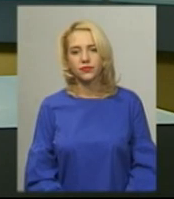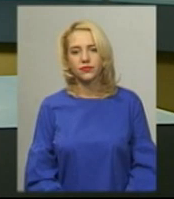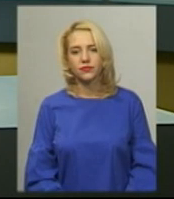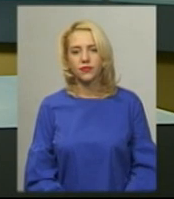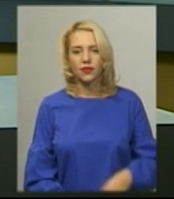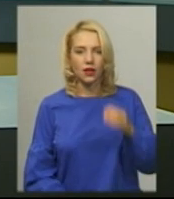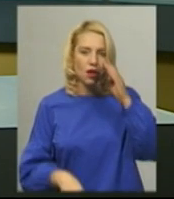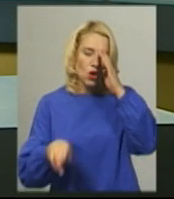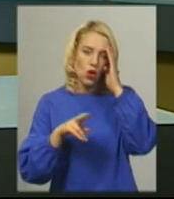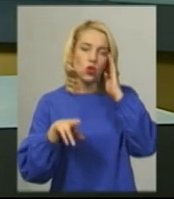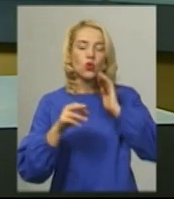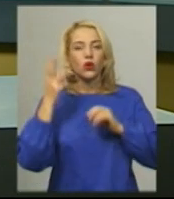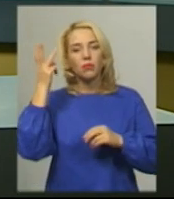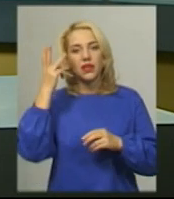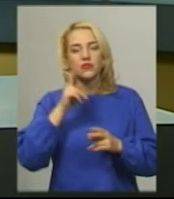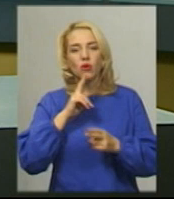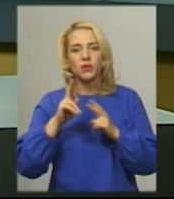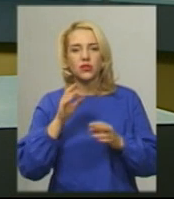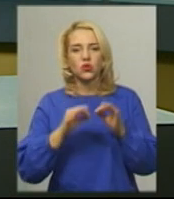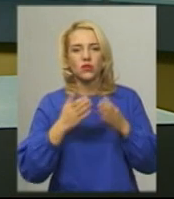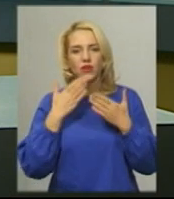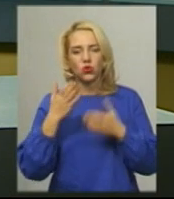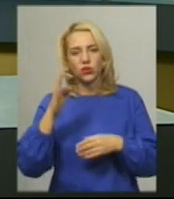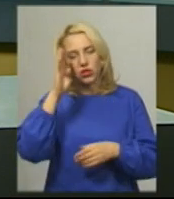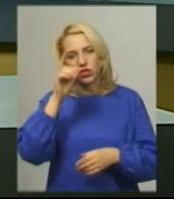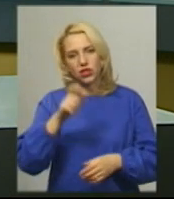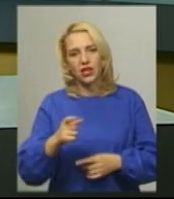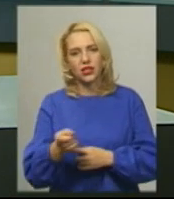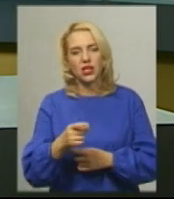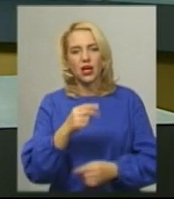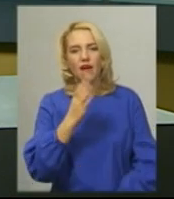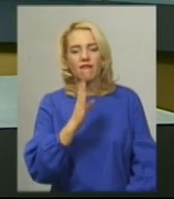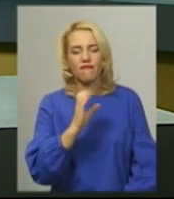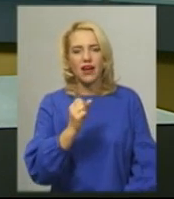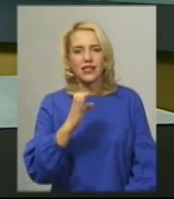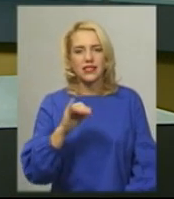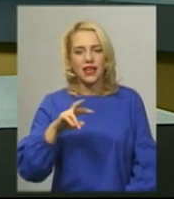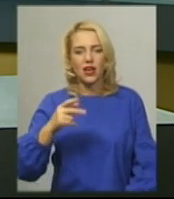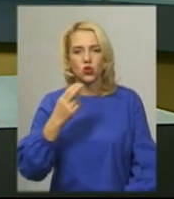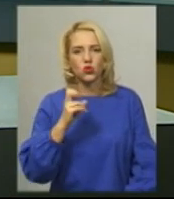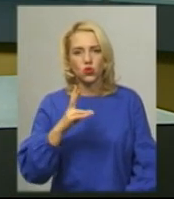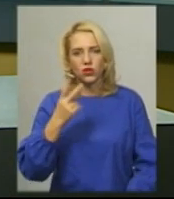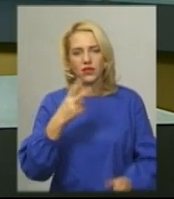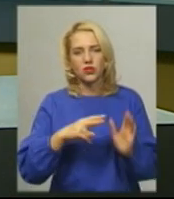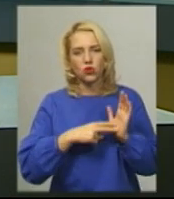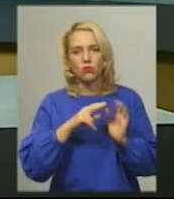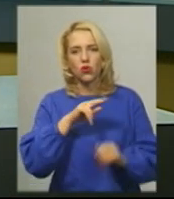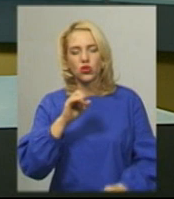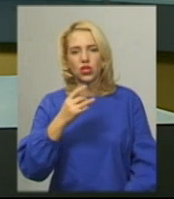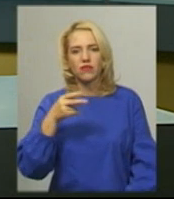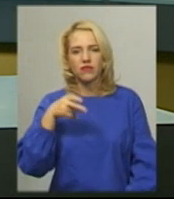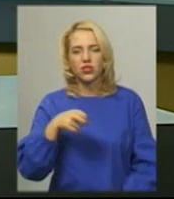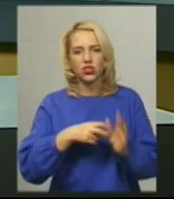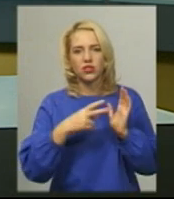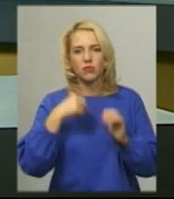До Хмельницького апеляційного суду звернувся житель Тернопільщини Василь Цюх. Він розповів, 27 червня 2017 року